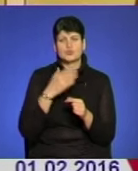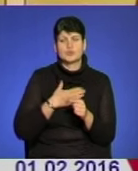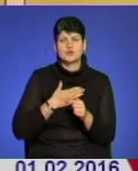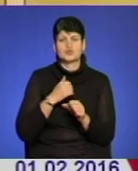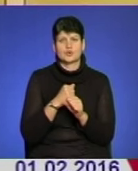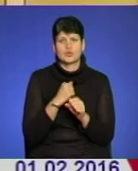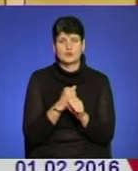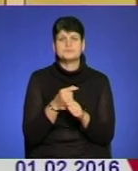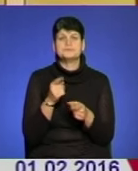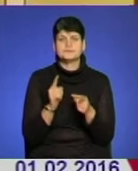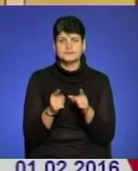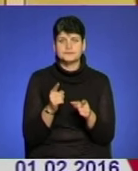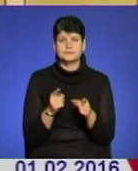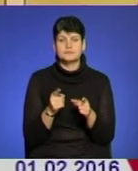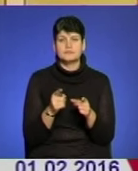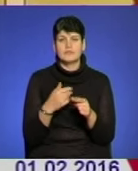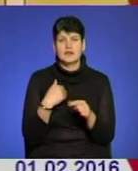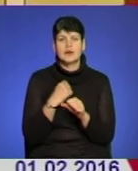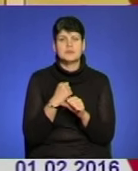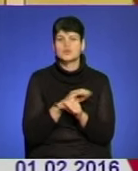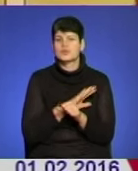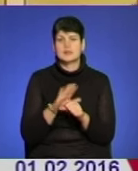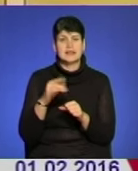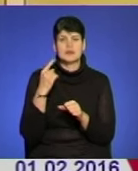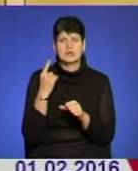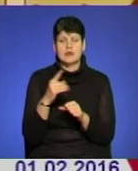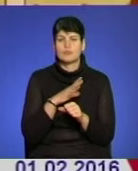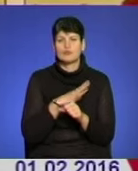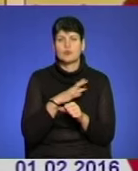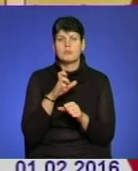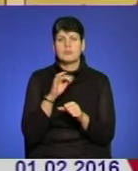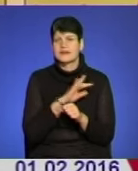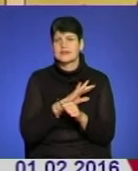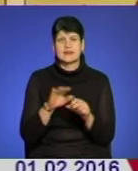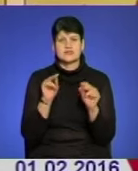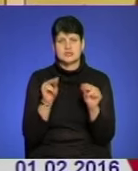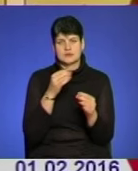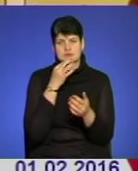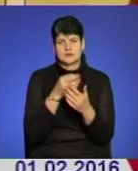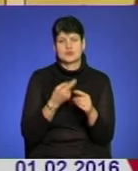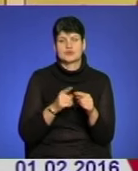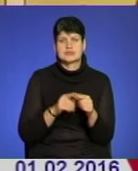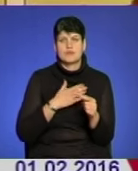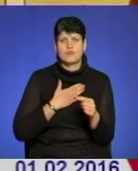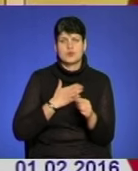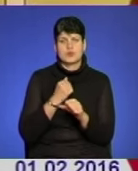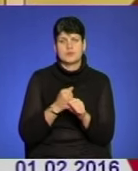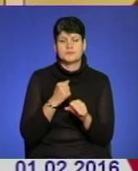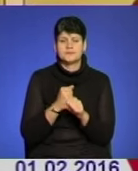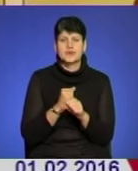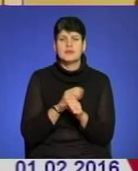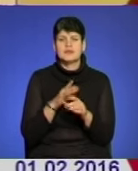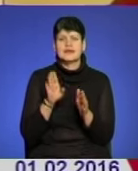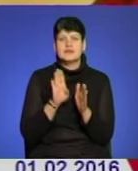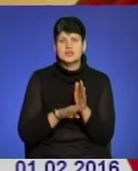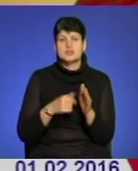насправді, я працюю не одна, і було б несправедливо сказати, що все це моя заслуга. Ні, не моя заслуга, і найгірше, що я